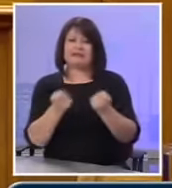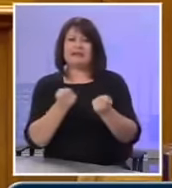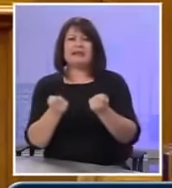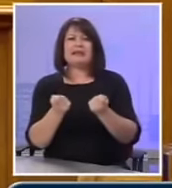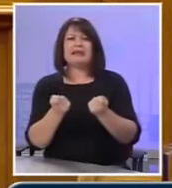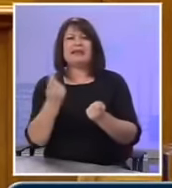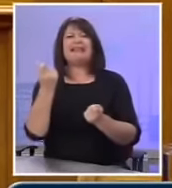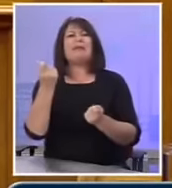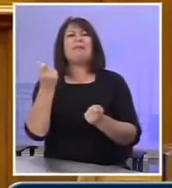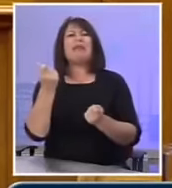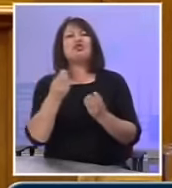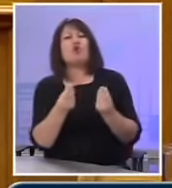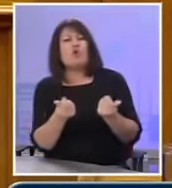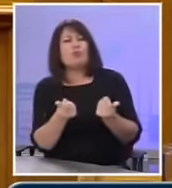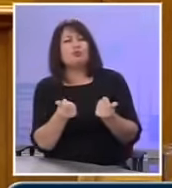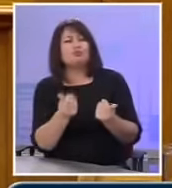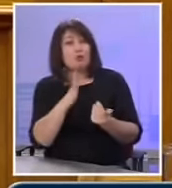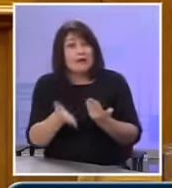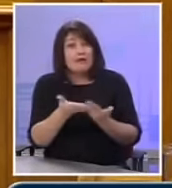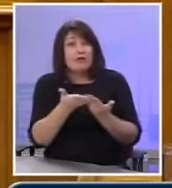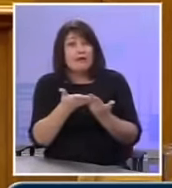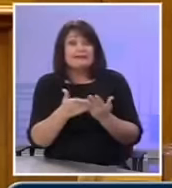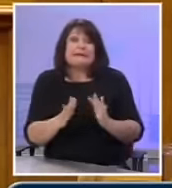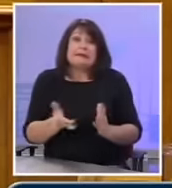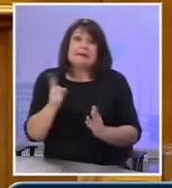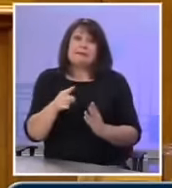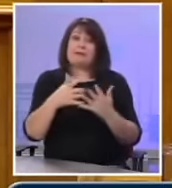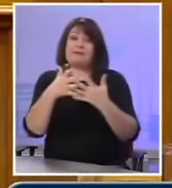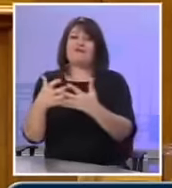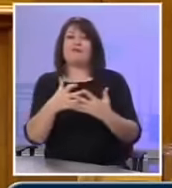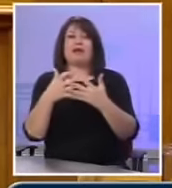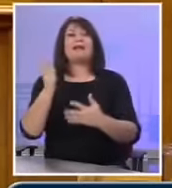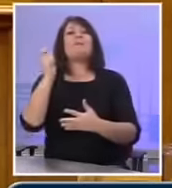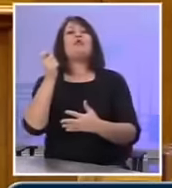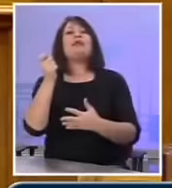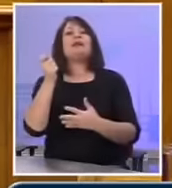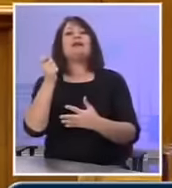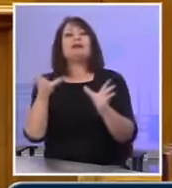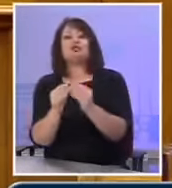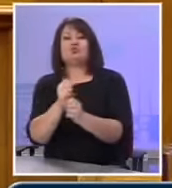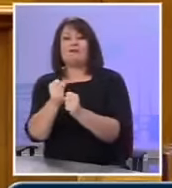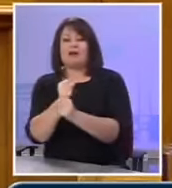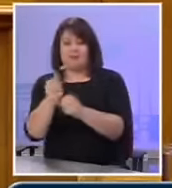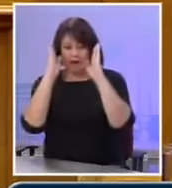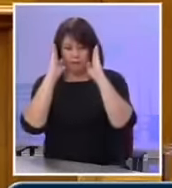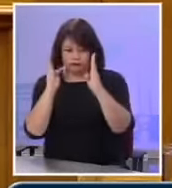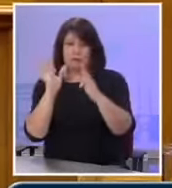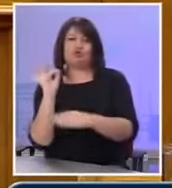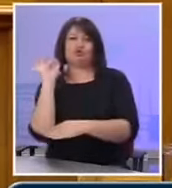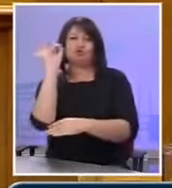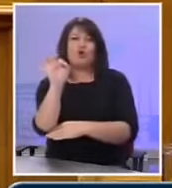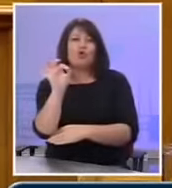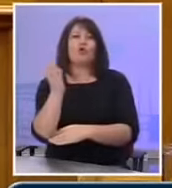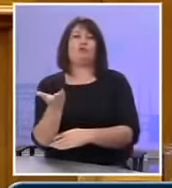μέσω τιμών ή πρέπει να έχουμε μια γενικότερη βιομηχανική πολιτική που είναι στοχευμένη και στα